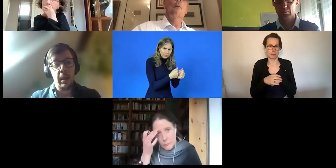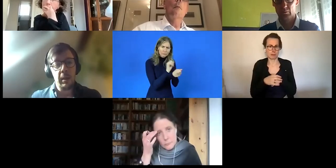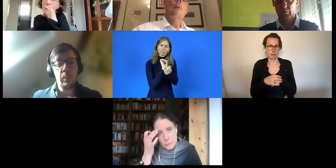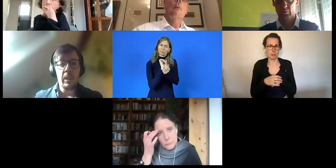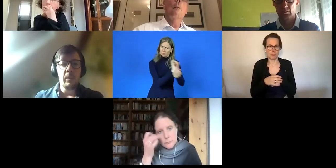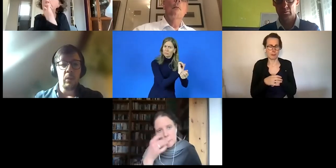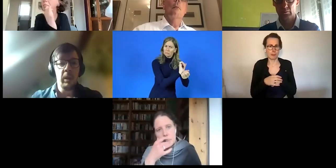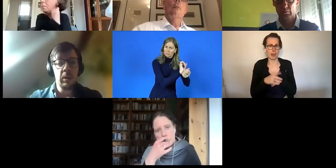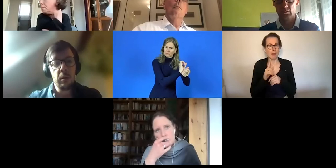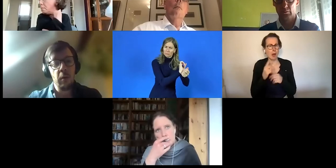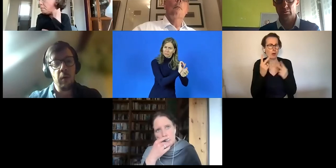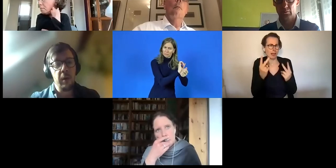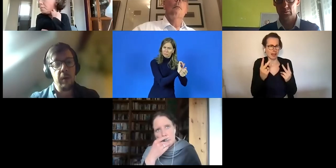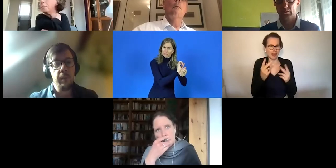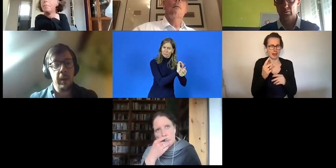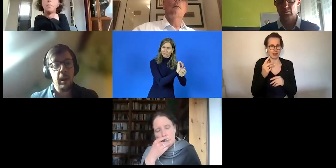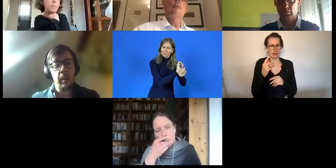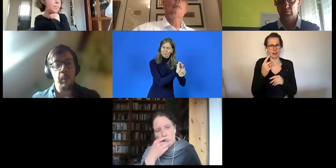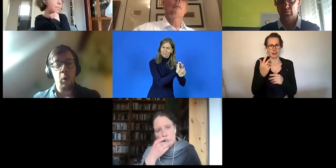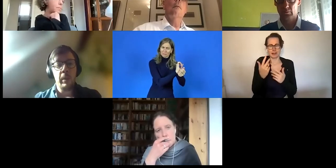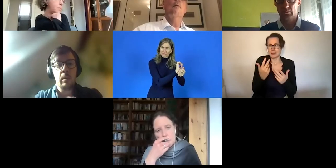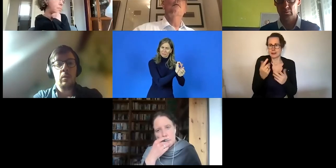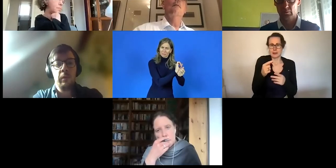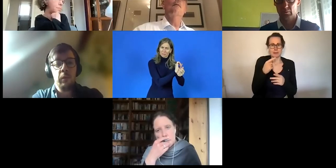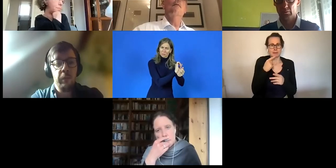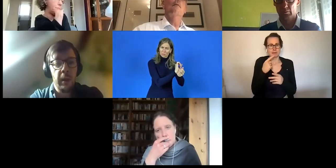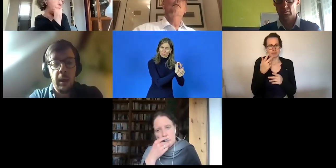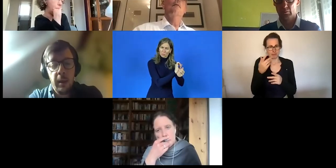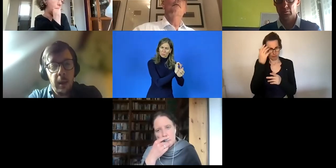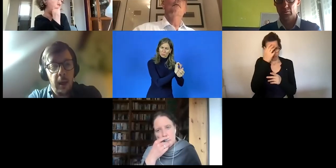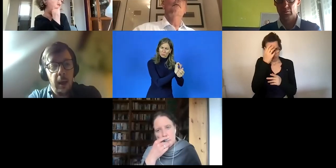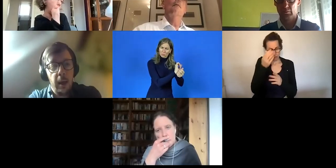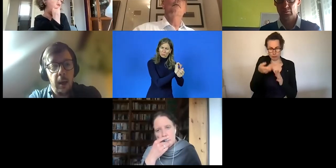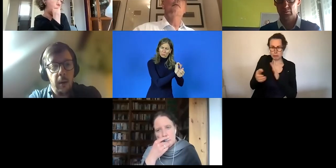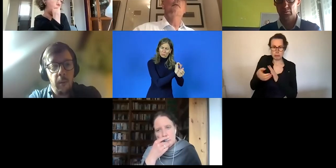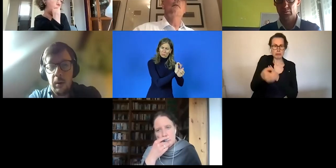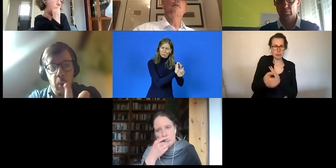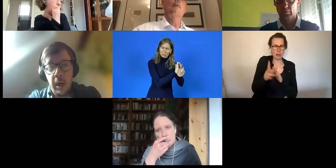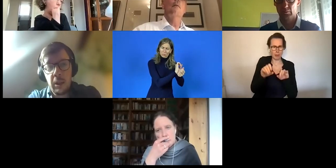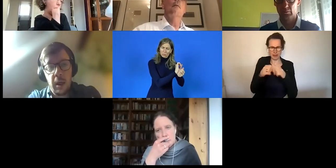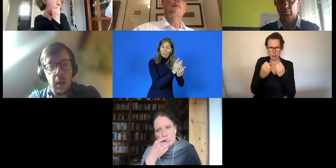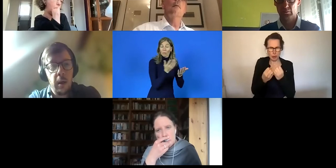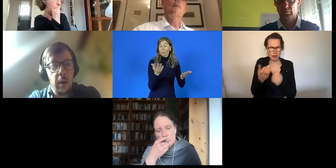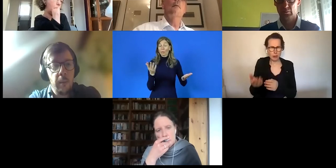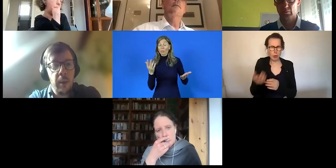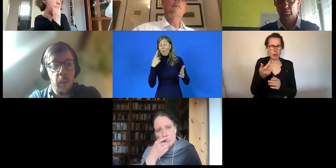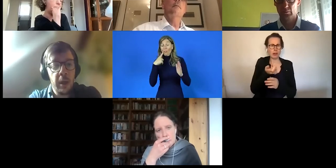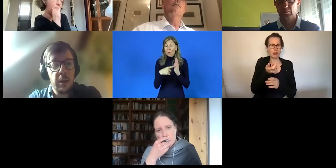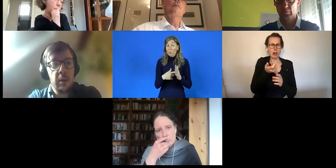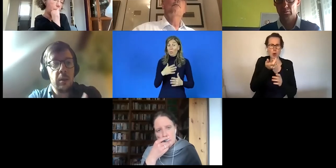Beschäftigung abgesichert wird, damit wir uns nicht etwa